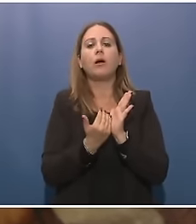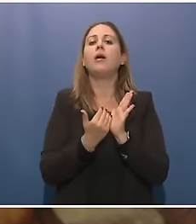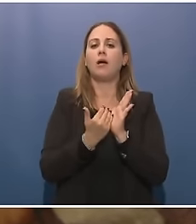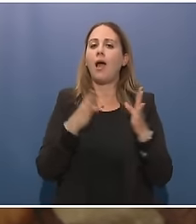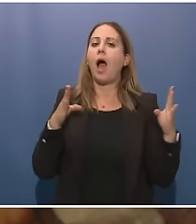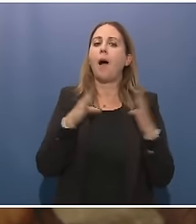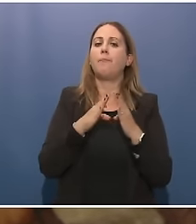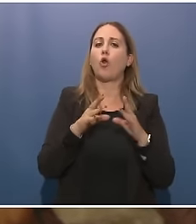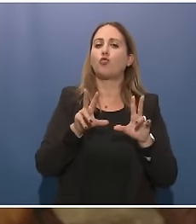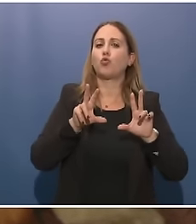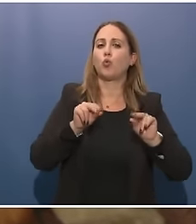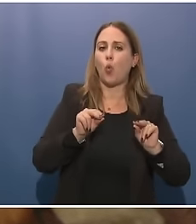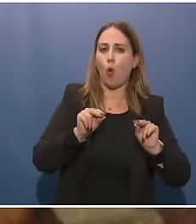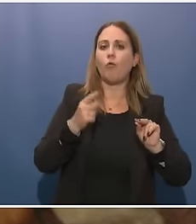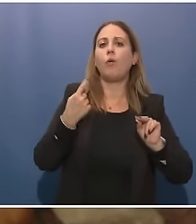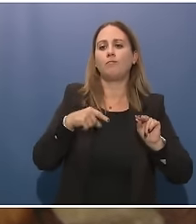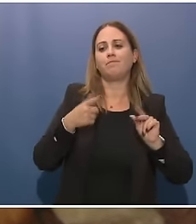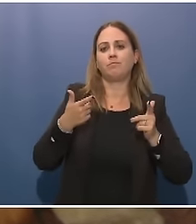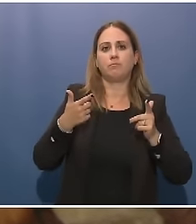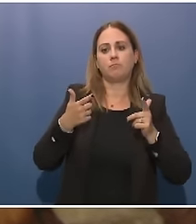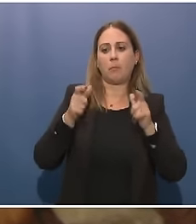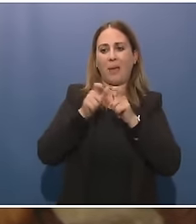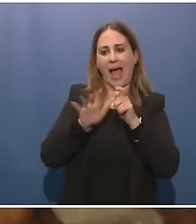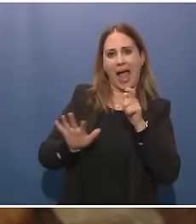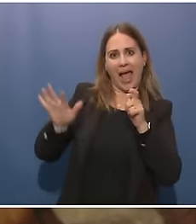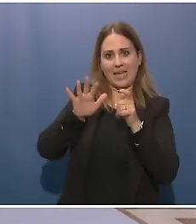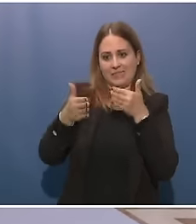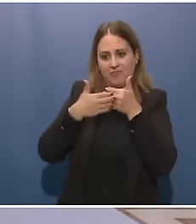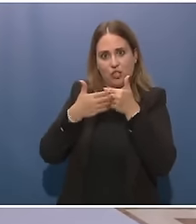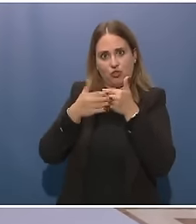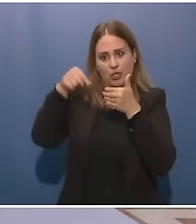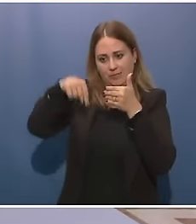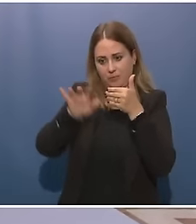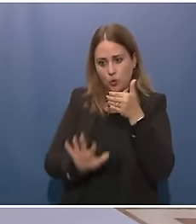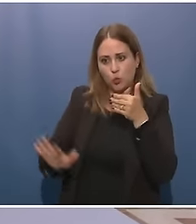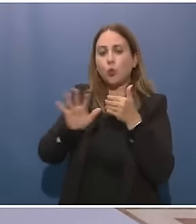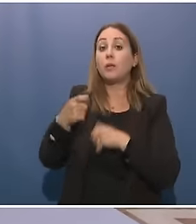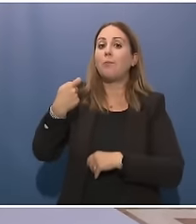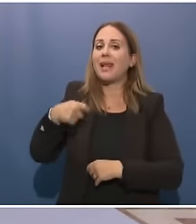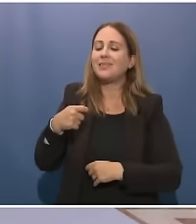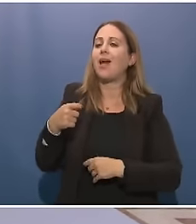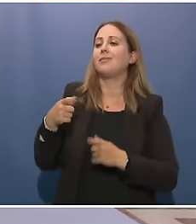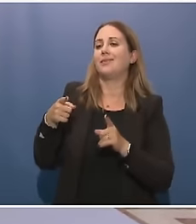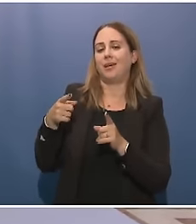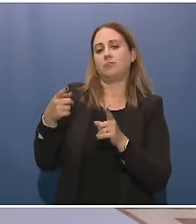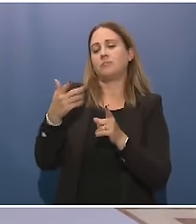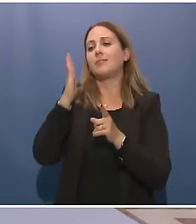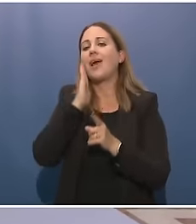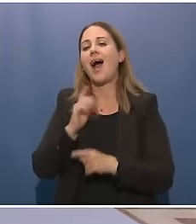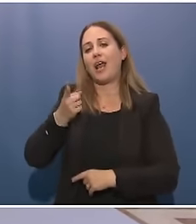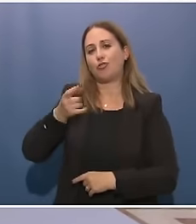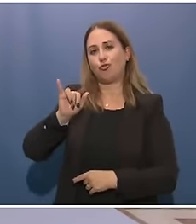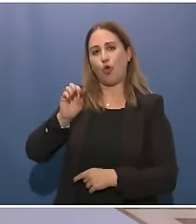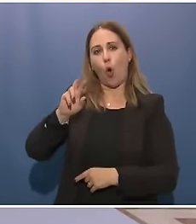ai nostri vicini del sud. Presidente Meloni, Chiara Giorgia, grazie ancora del grande